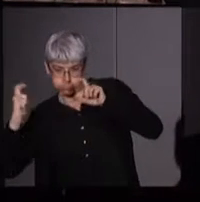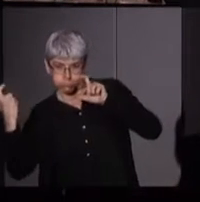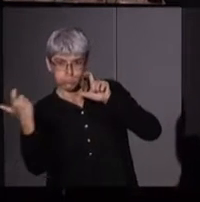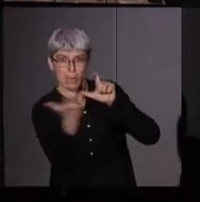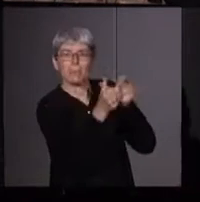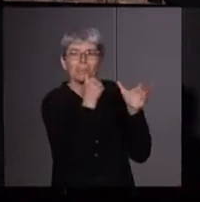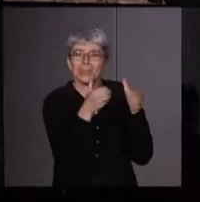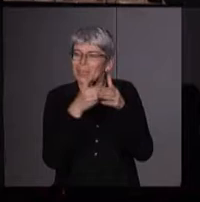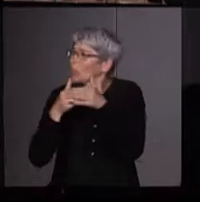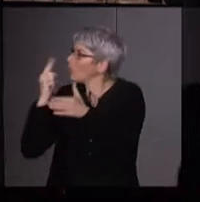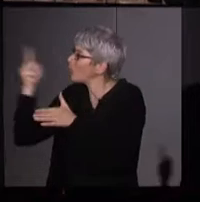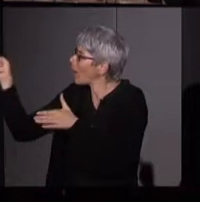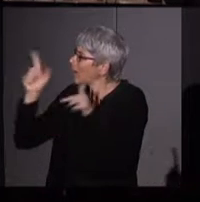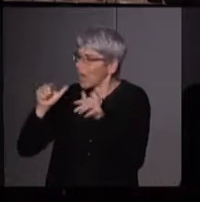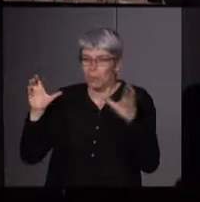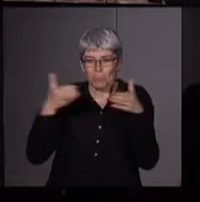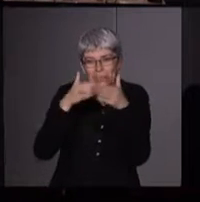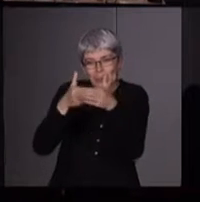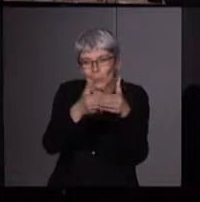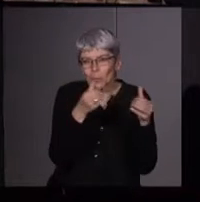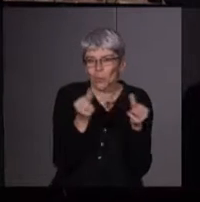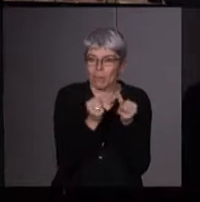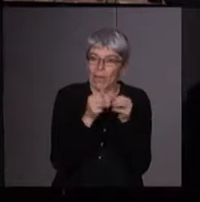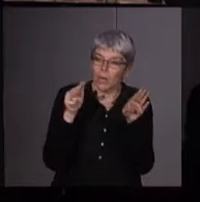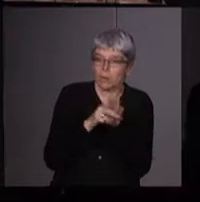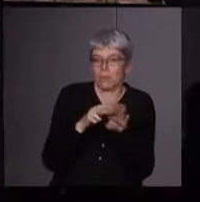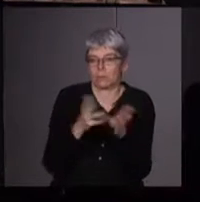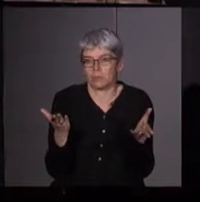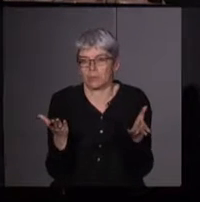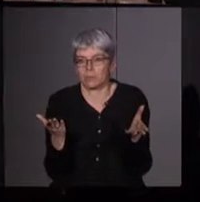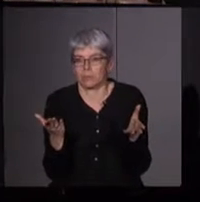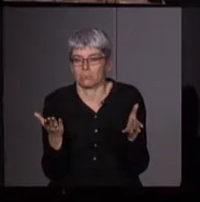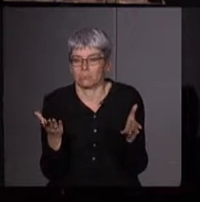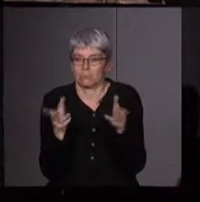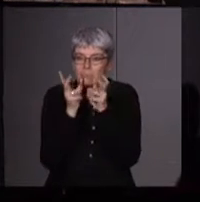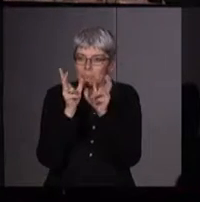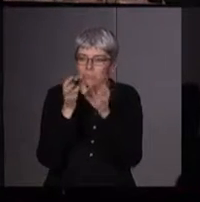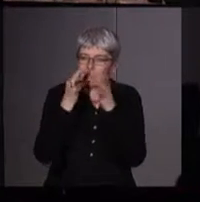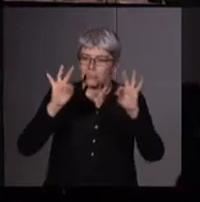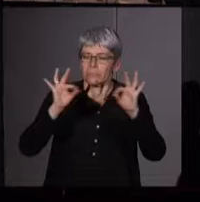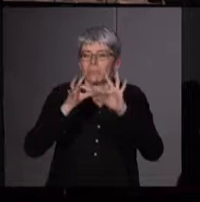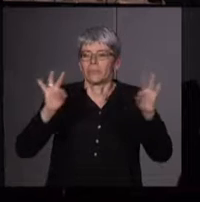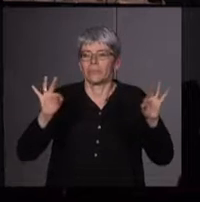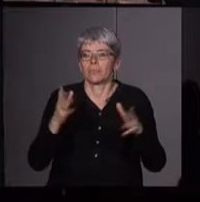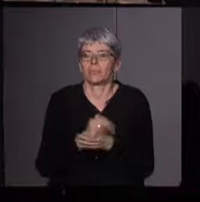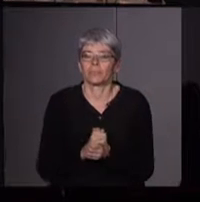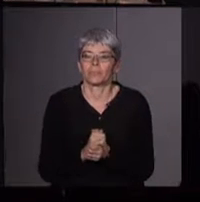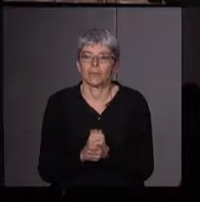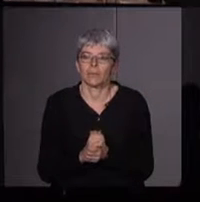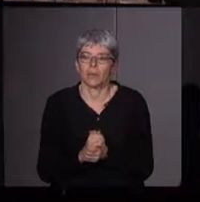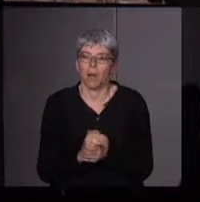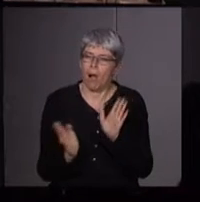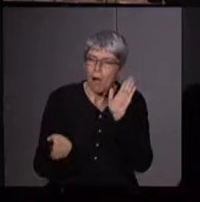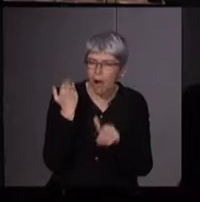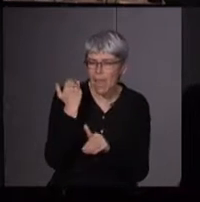petits groupes, donc, c'est ces petits groupes d'affinités, vont commencer tous à scander take the toys away from the boys,